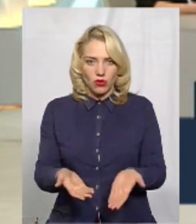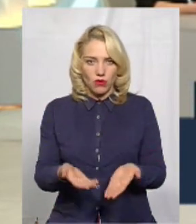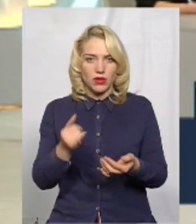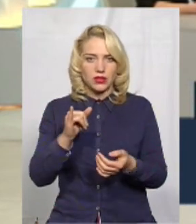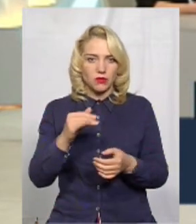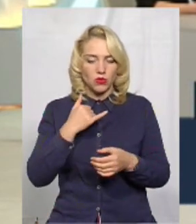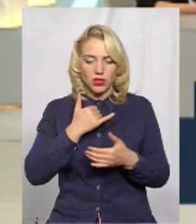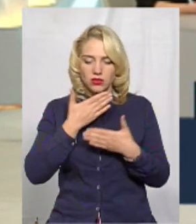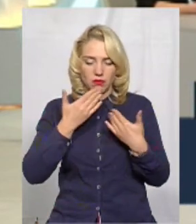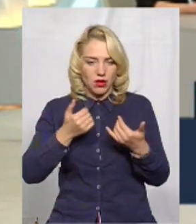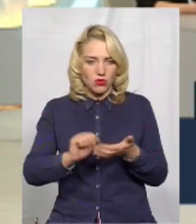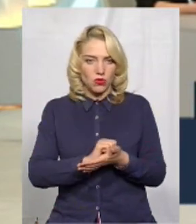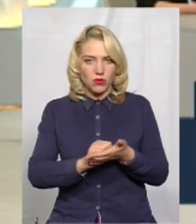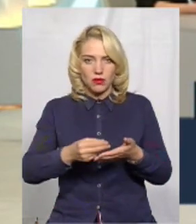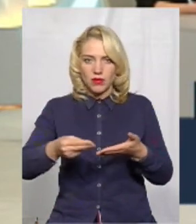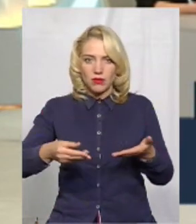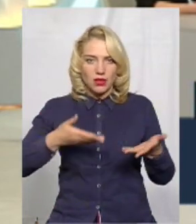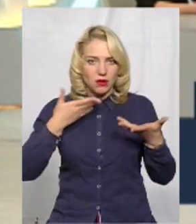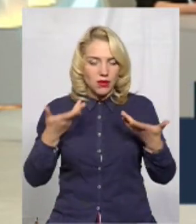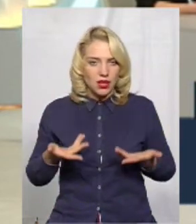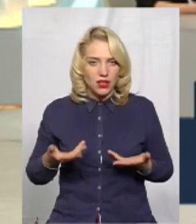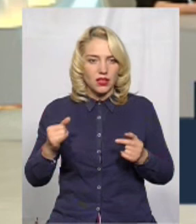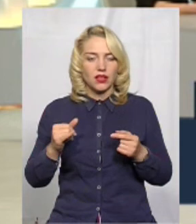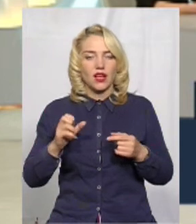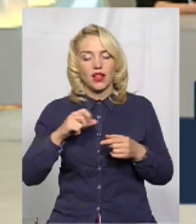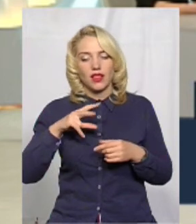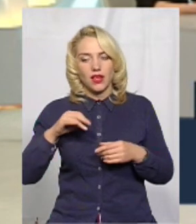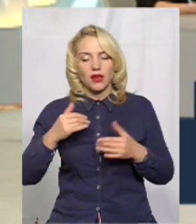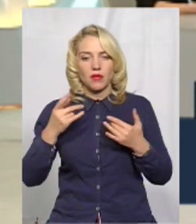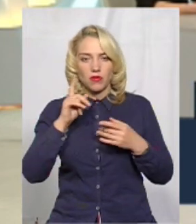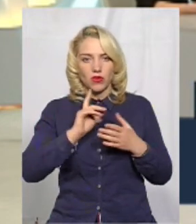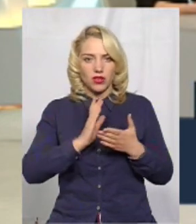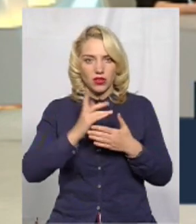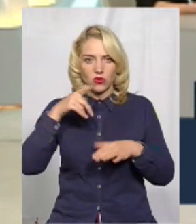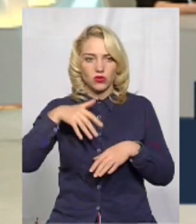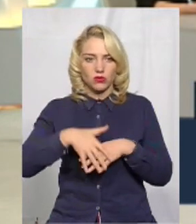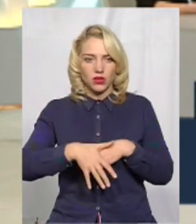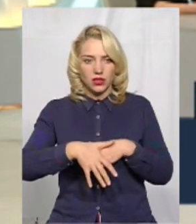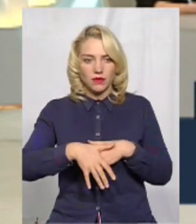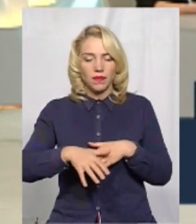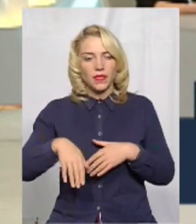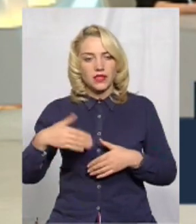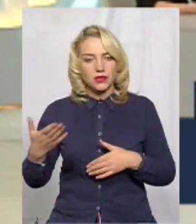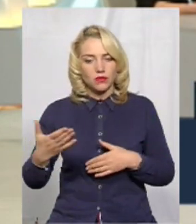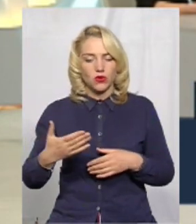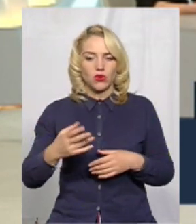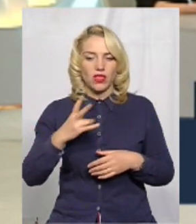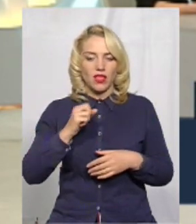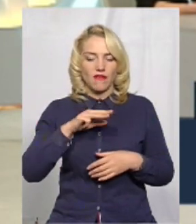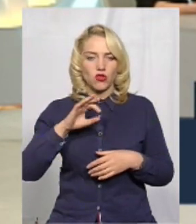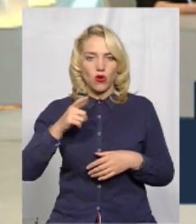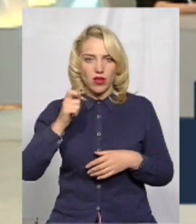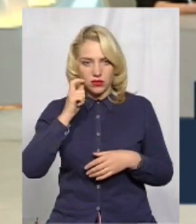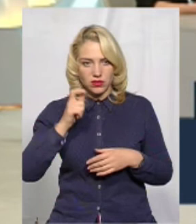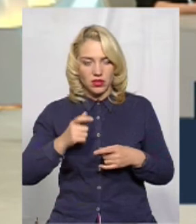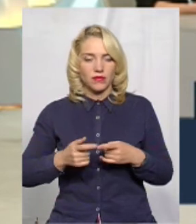в нас їх немає наразі підписаними. Але поки що є розуміння, як я вже казав з боку керівництва НАК «Нафтогазу», вони